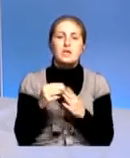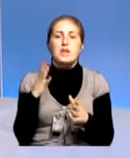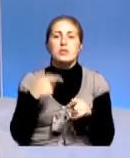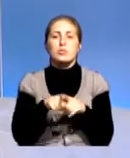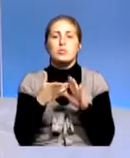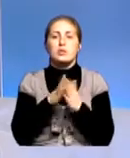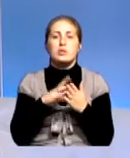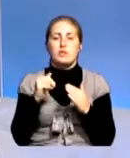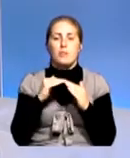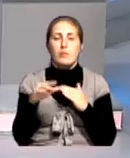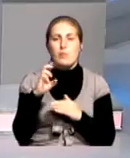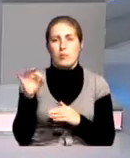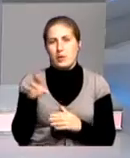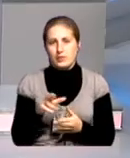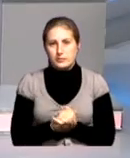ситуацию на поле боя?